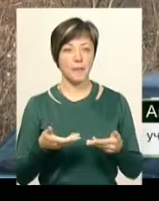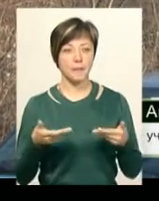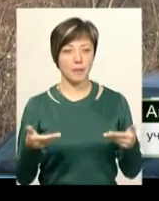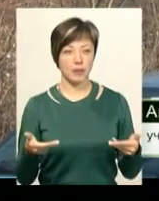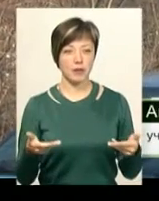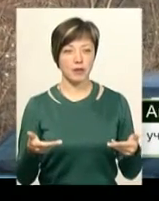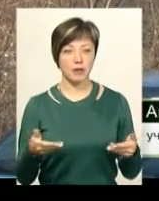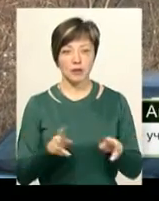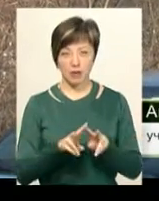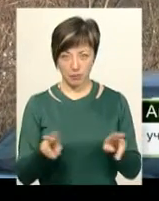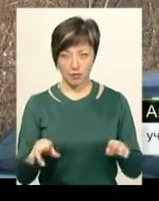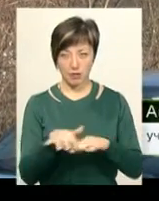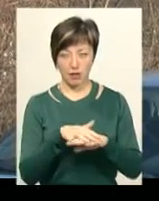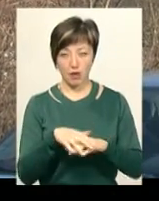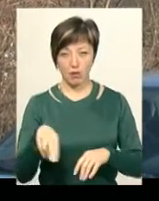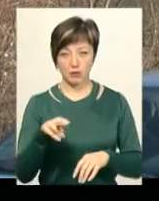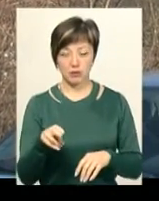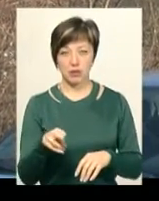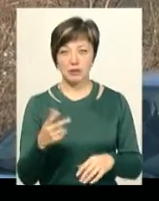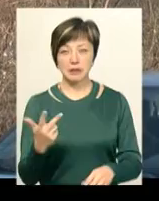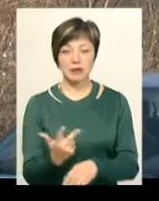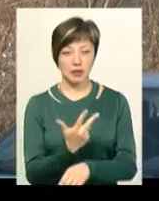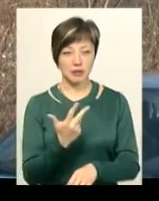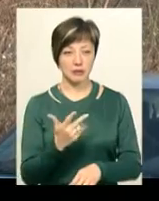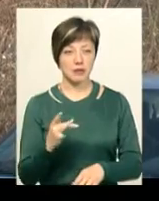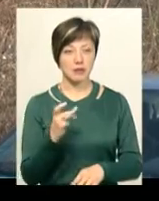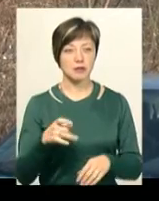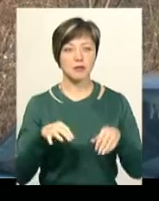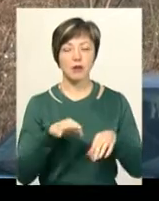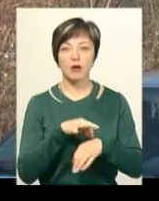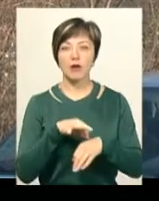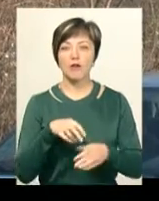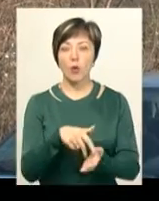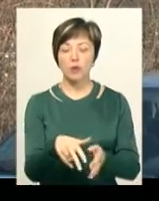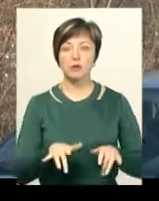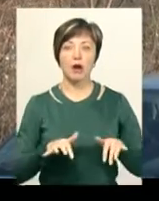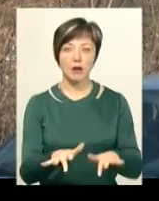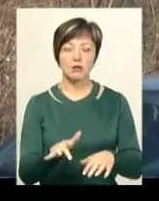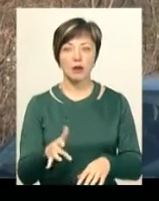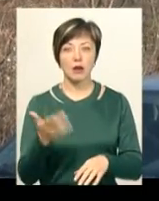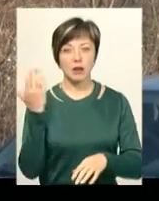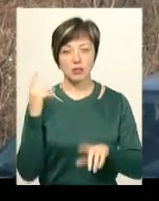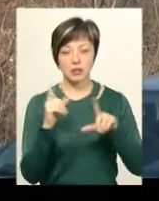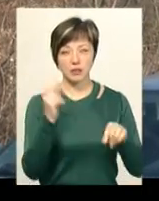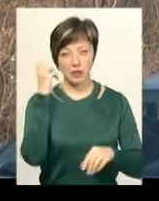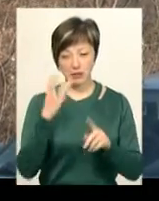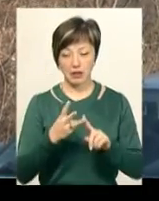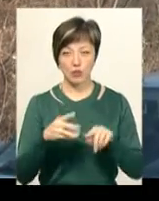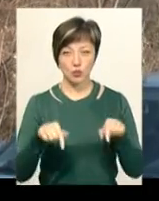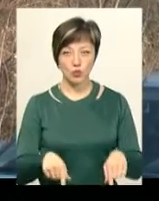вроді біж народ. І вже втретє ми виходимо на акцію, два рази ми їздили на Київ, втретє разом ми вже тут.